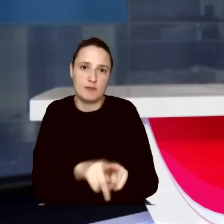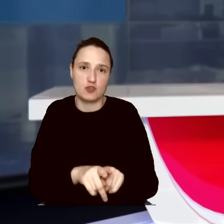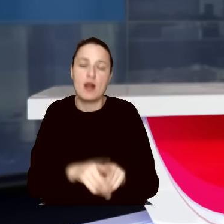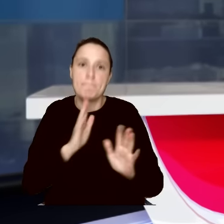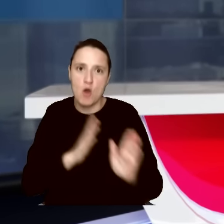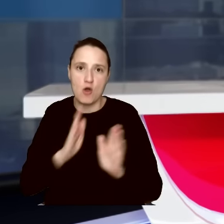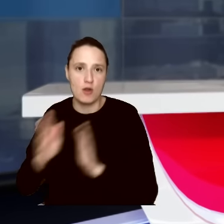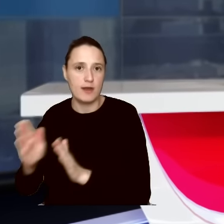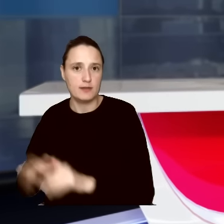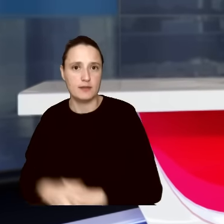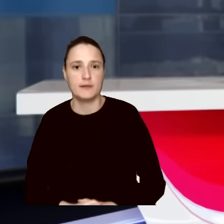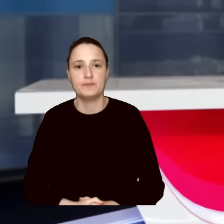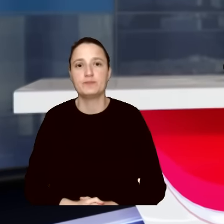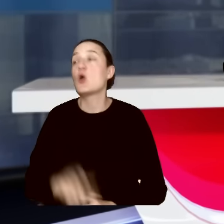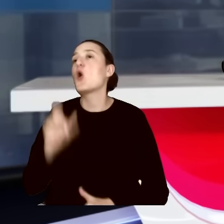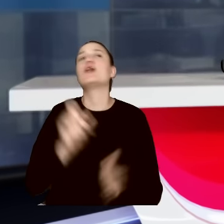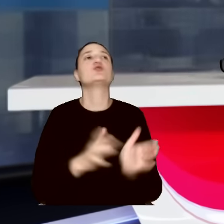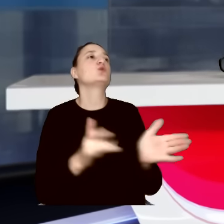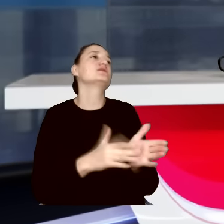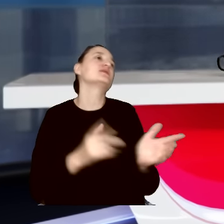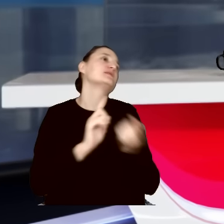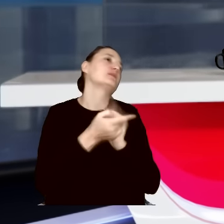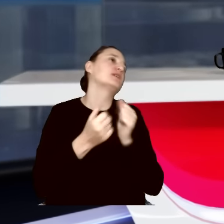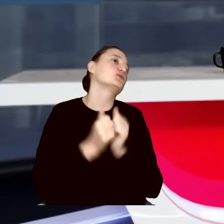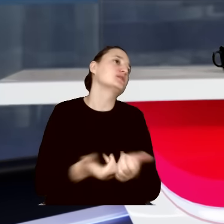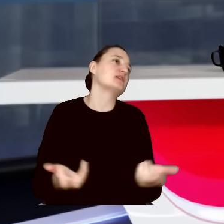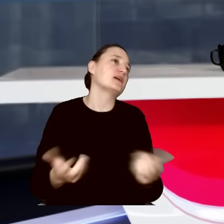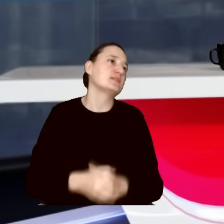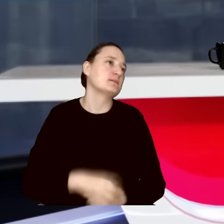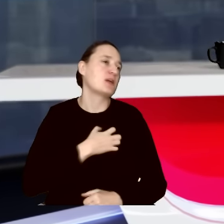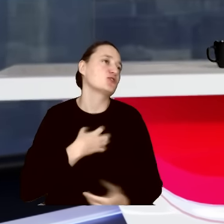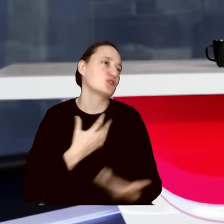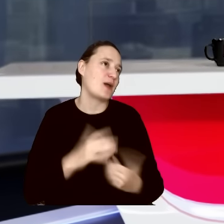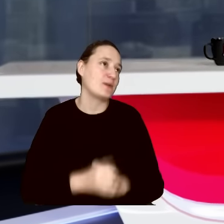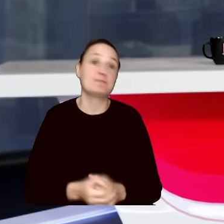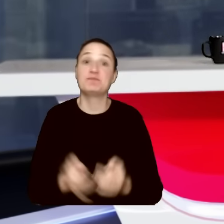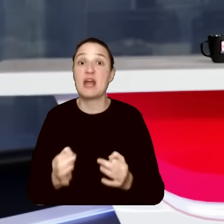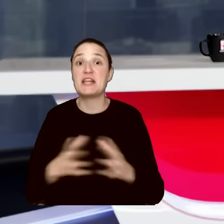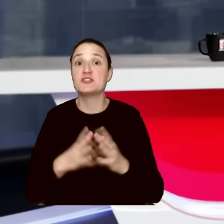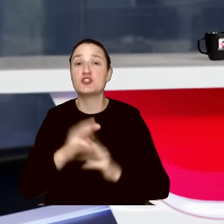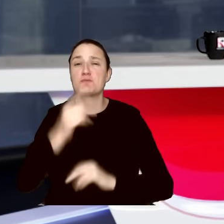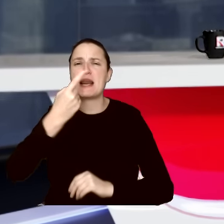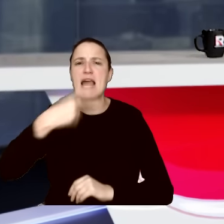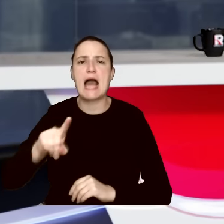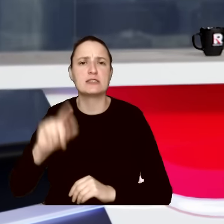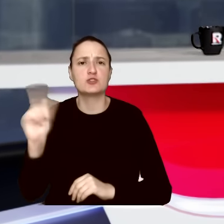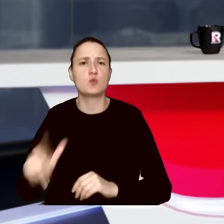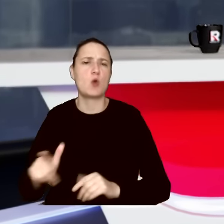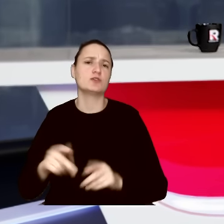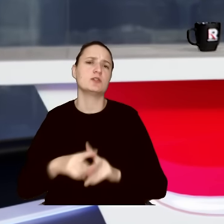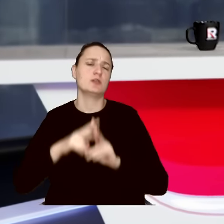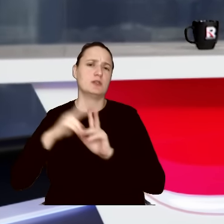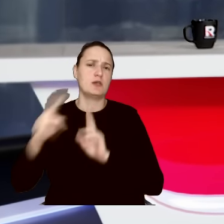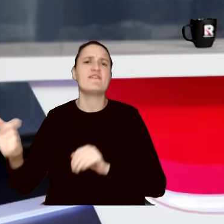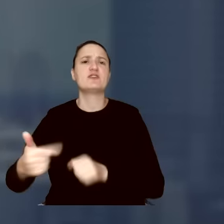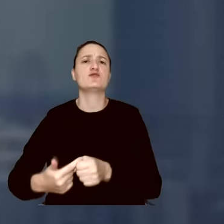Tusk zmienił zdanie, Panie Marszałku. Wie Pan o tym, teraz 10 miliardów wyda do 2028 roku